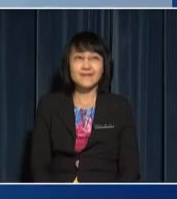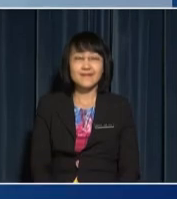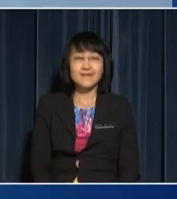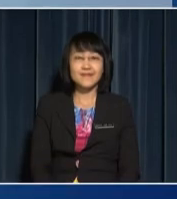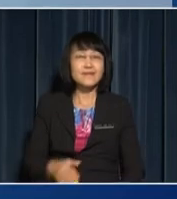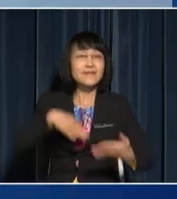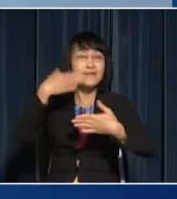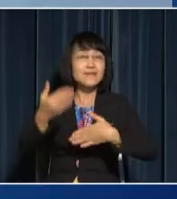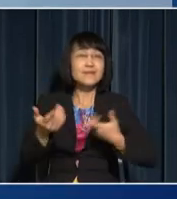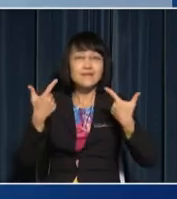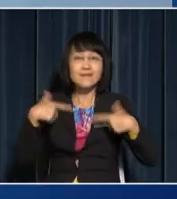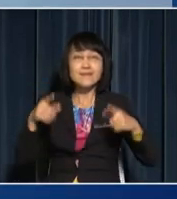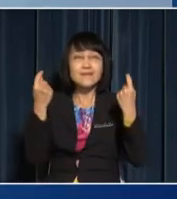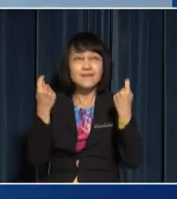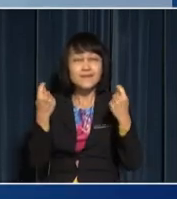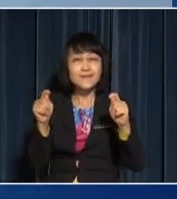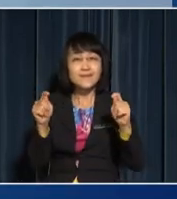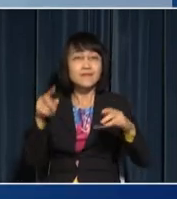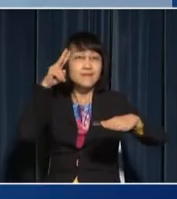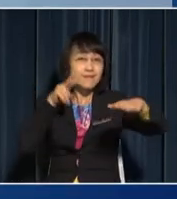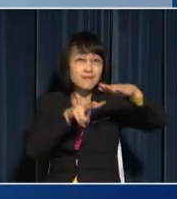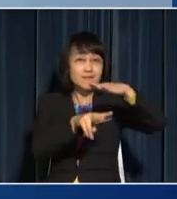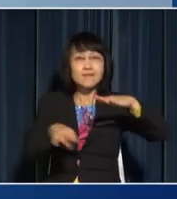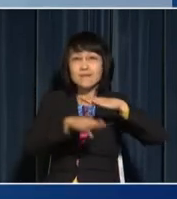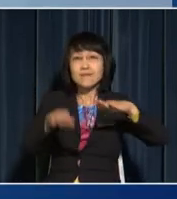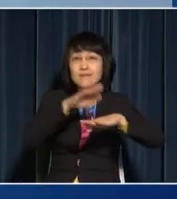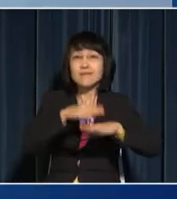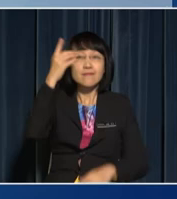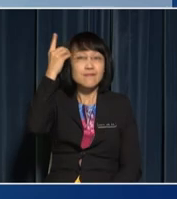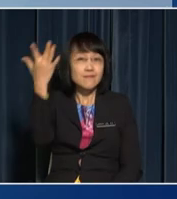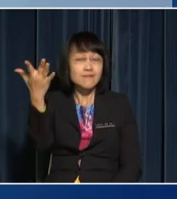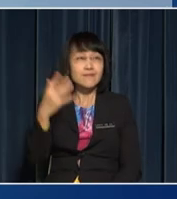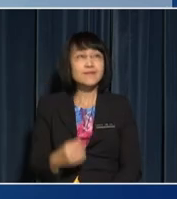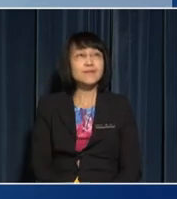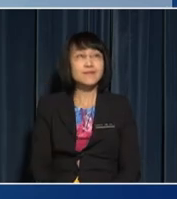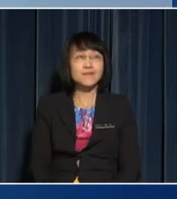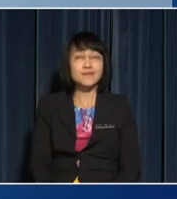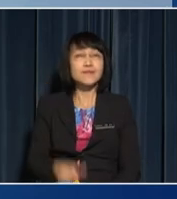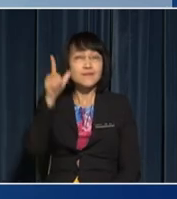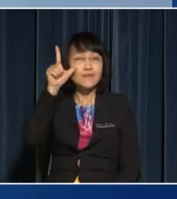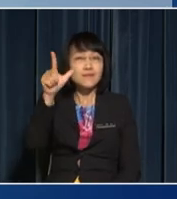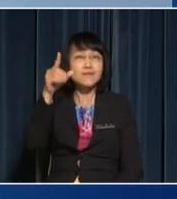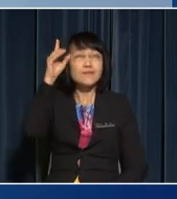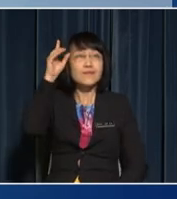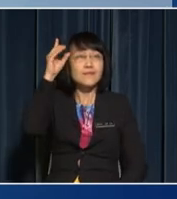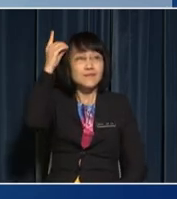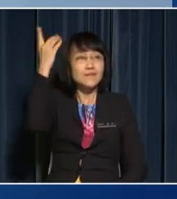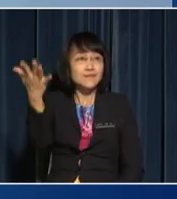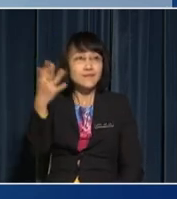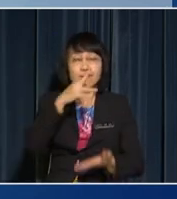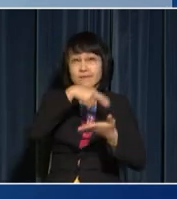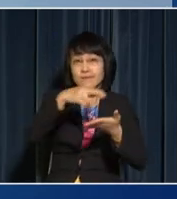Next, let's try to predict based on data Let's look at data